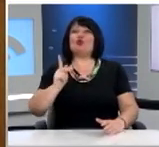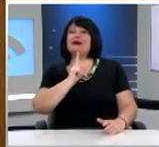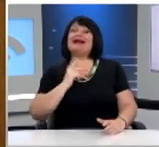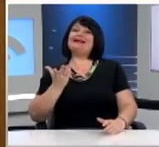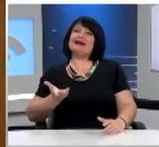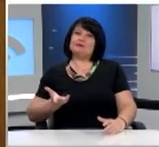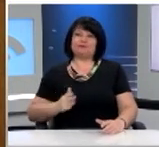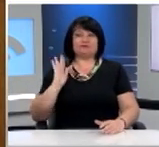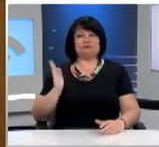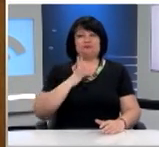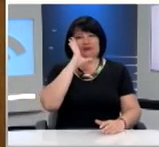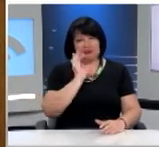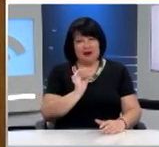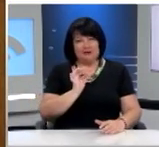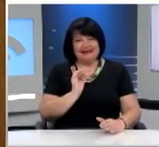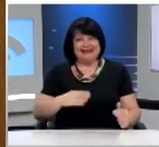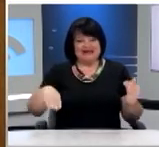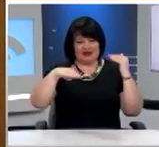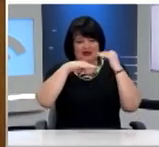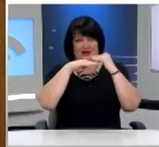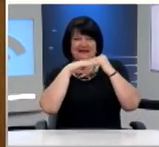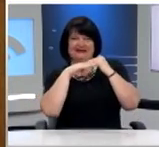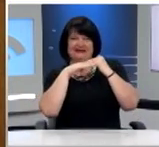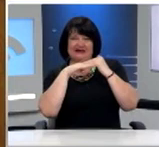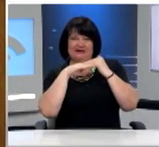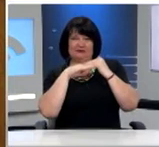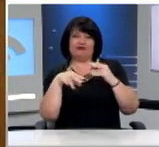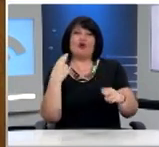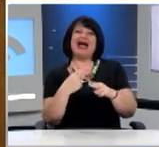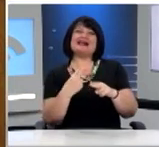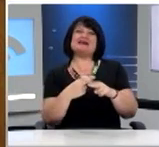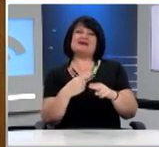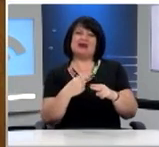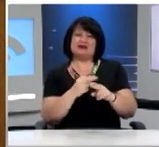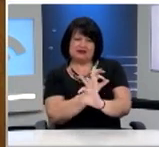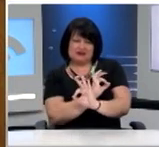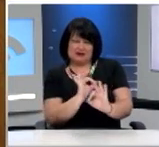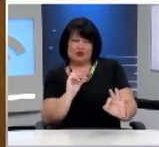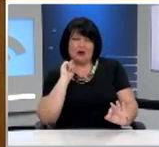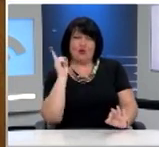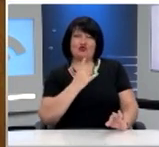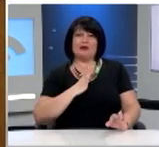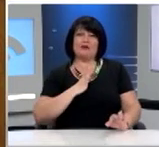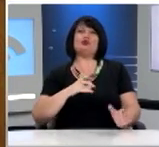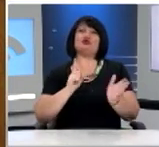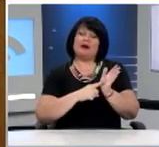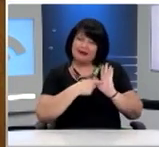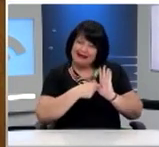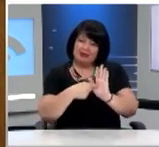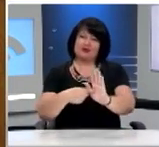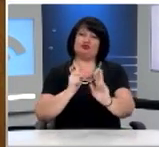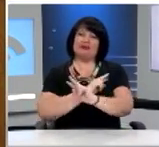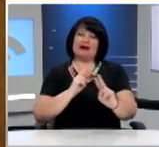Αν πράγματι η ισότητα είναι μία από τις αδιαπραγμάτευτες αξίες αυτής της δημοκρατίας, θα πρέπει να τους καταστήσουμε